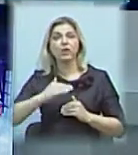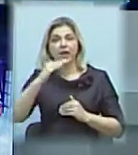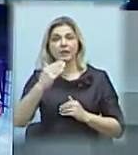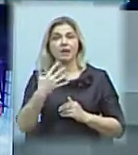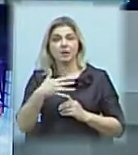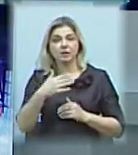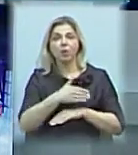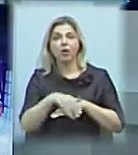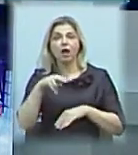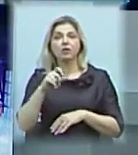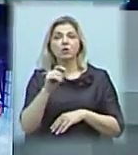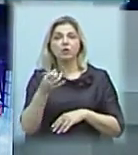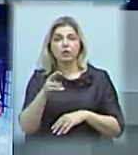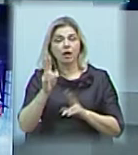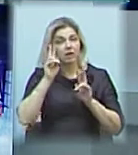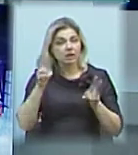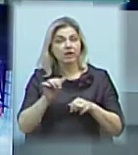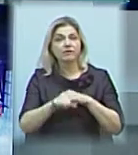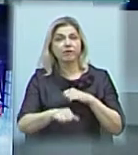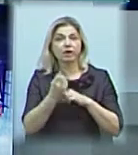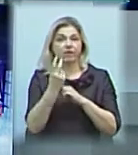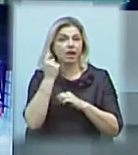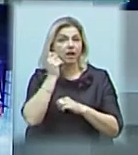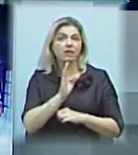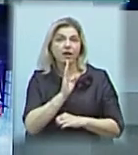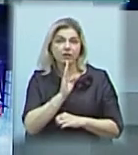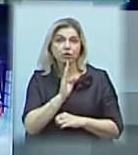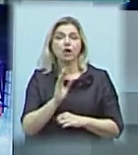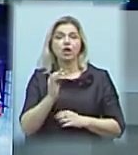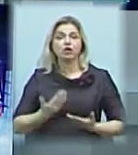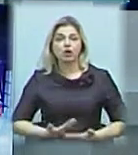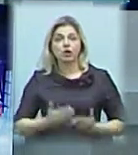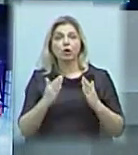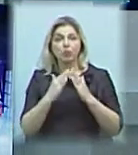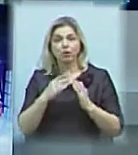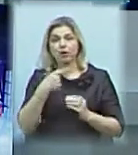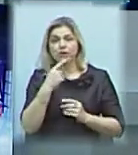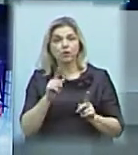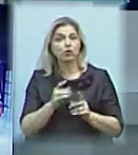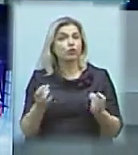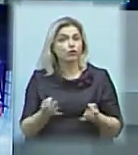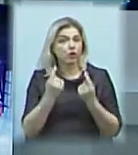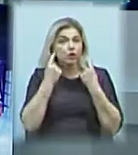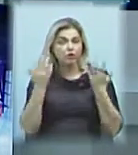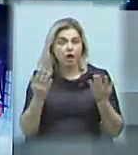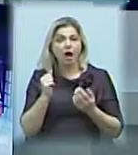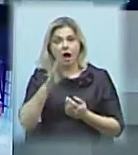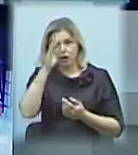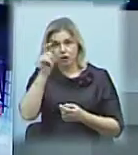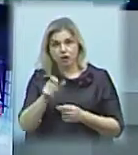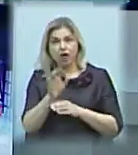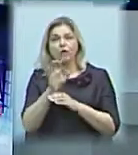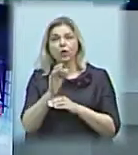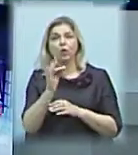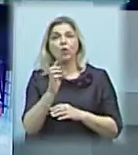вулиці Лазурній невідомий зґвалтував 12-річну дівчину. Жителі будинку кажуть, що нічого не чули, а чоловіка з фотороботу